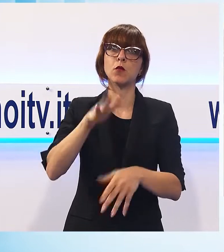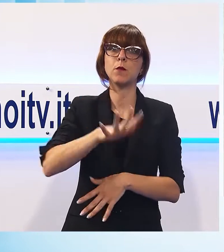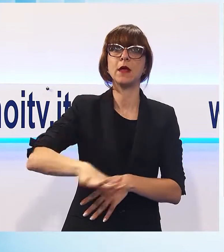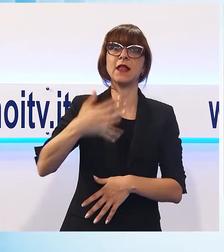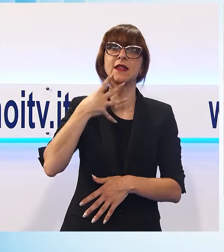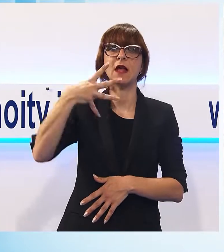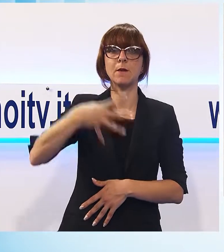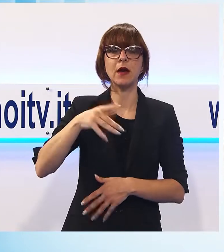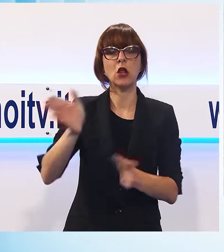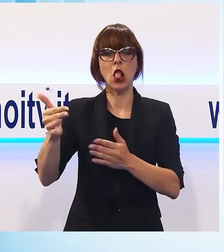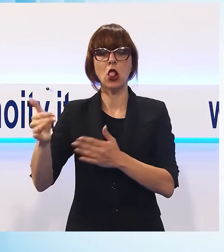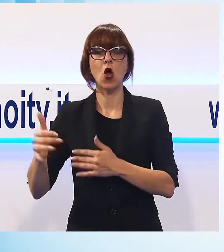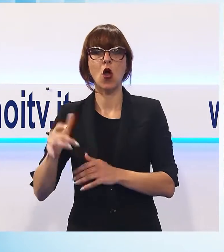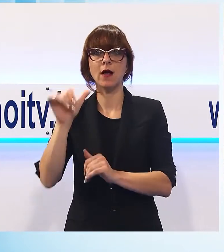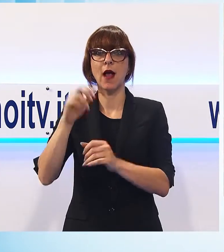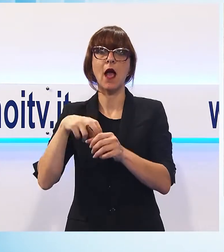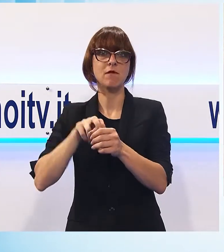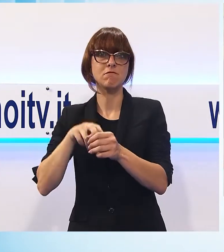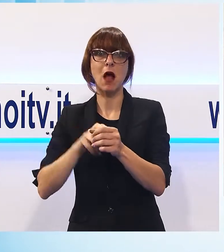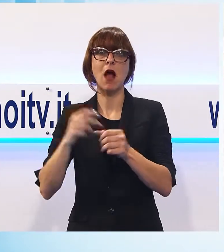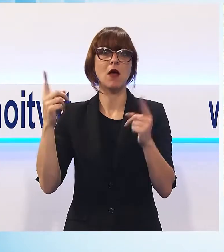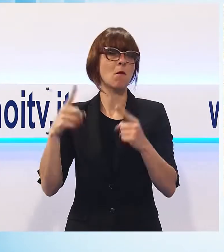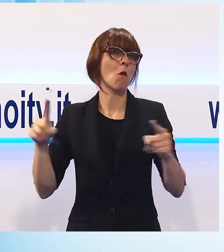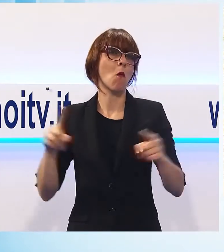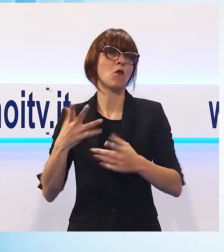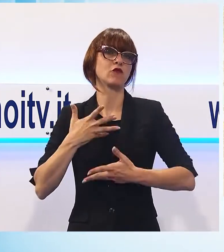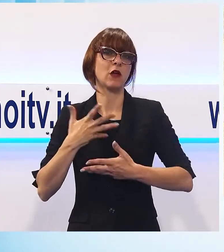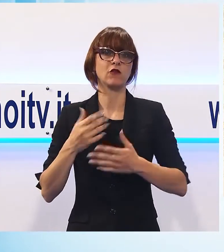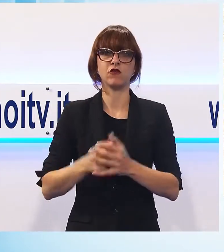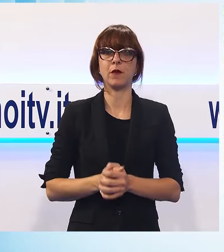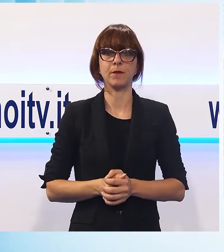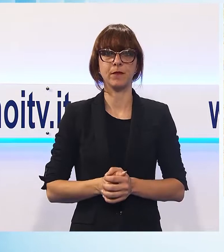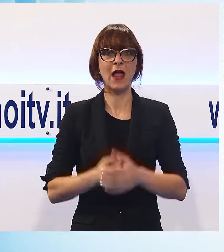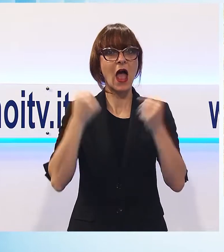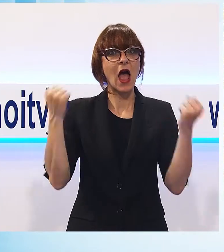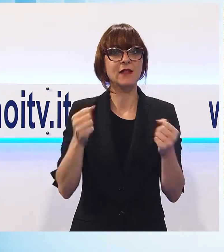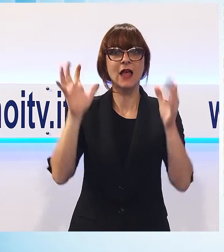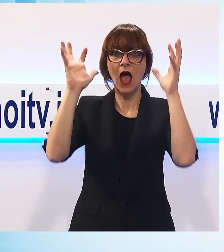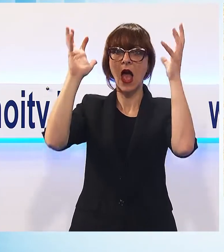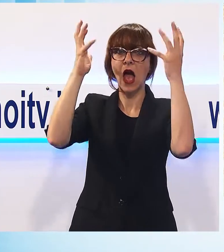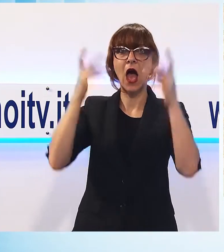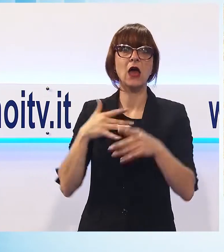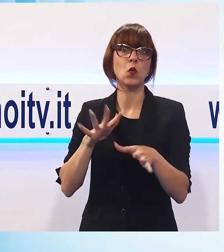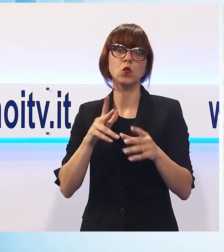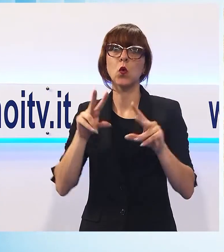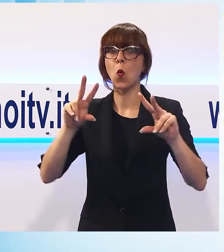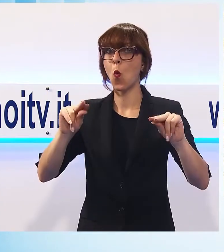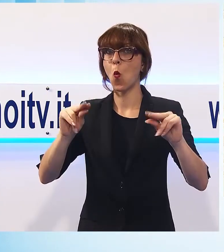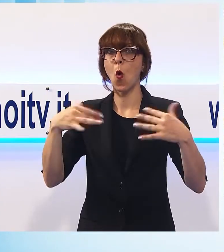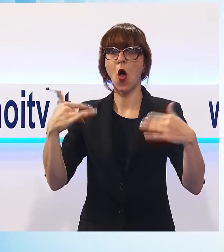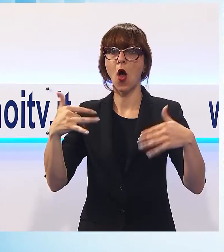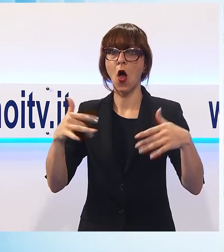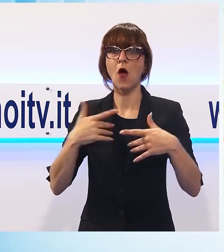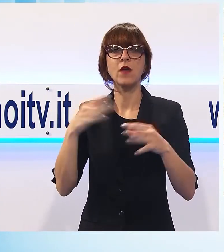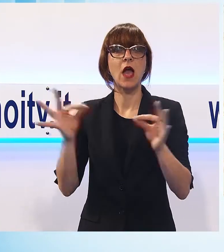locali con tanti DJ set. Una serie di eventi artistici che si sono quasi tutti rinnovati, un appuntamento